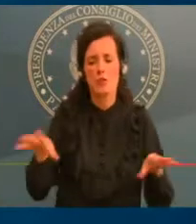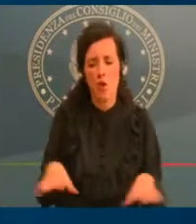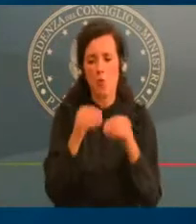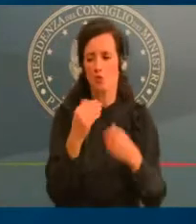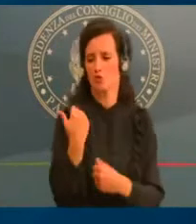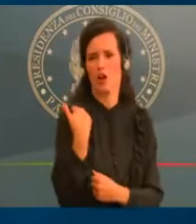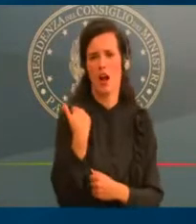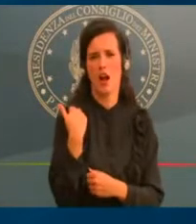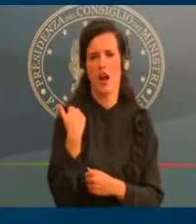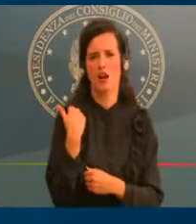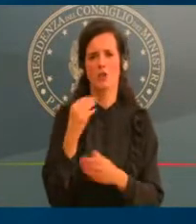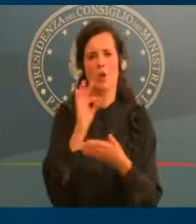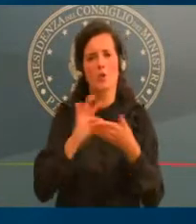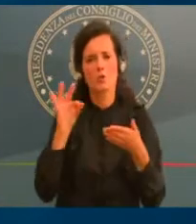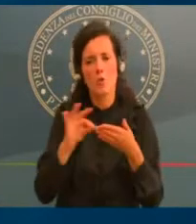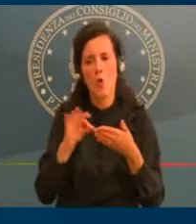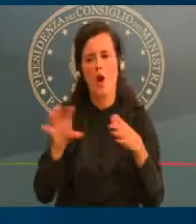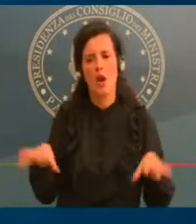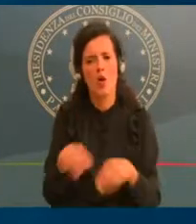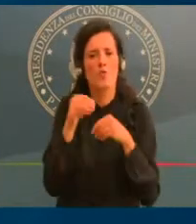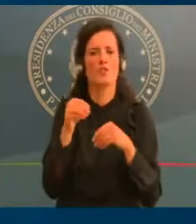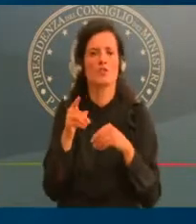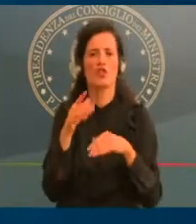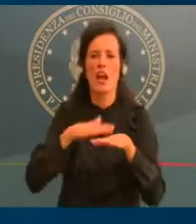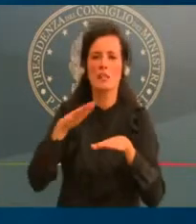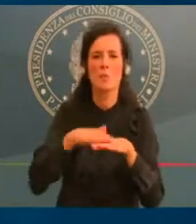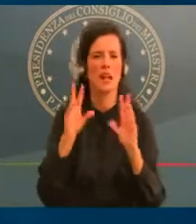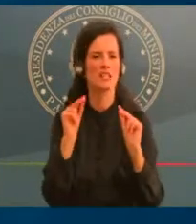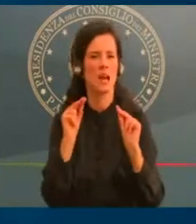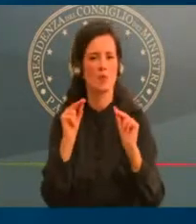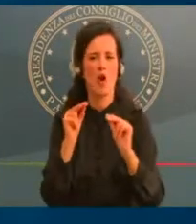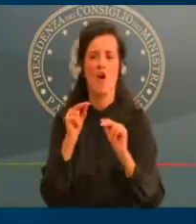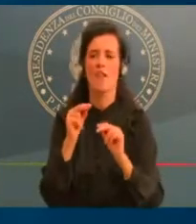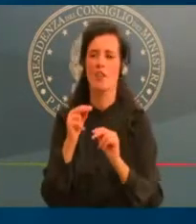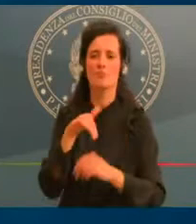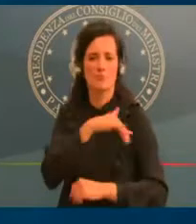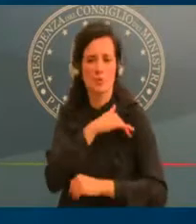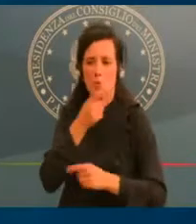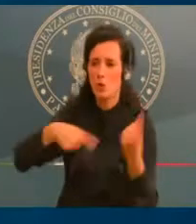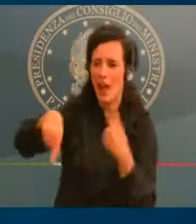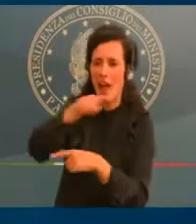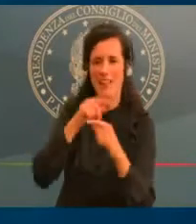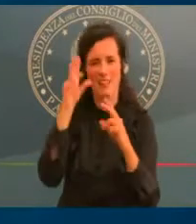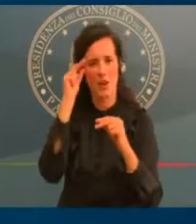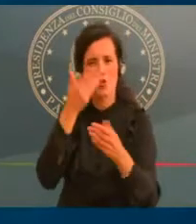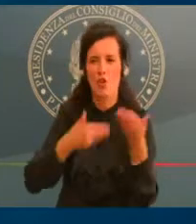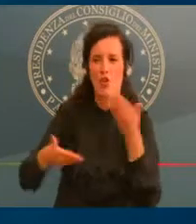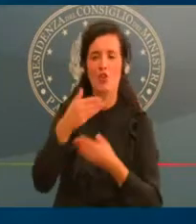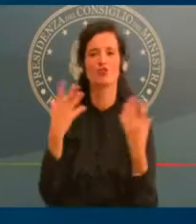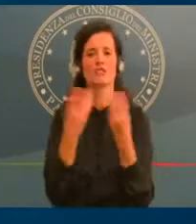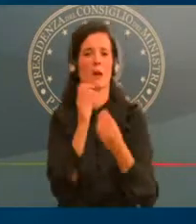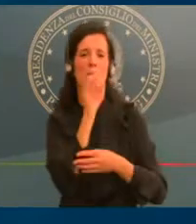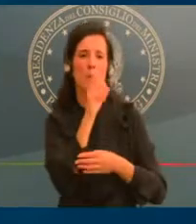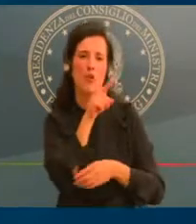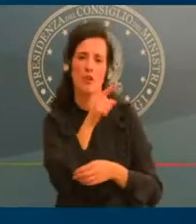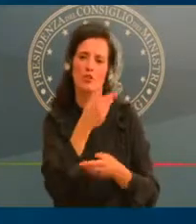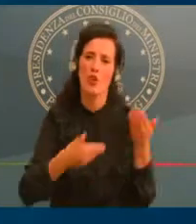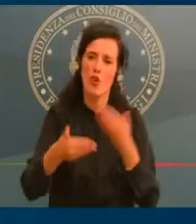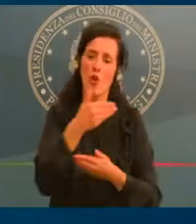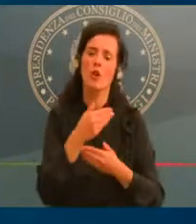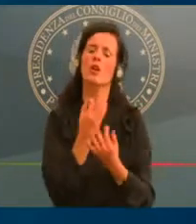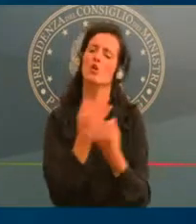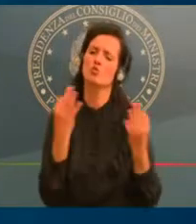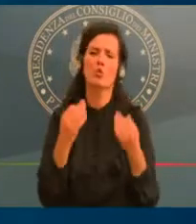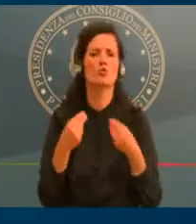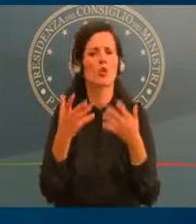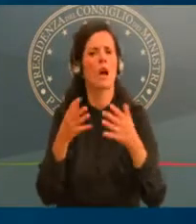con i loro professori, ed è giusto che possano proseguire in presenza. Tutti i corsi universitari si svolgeranno a